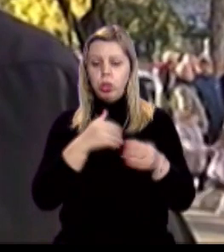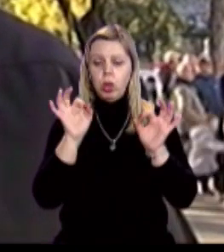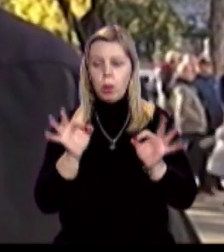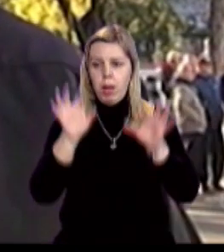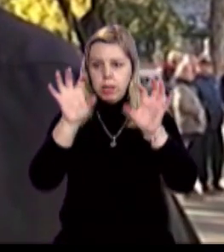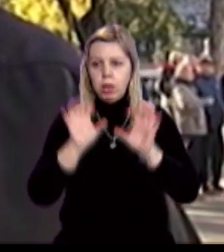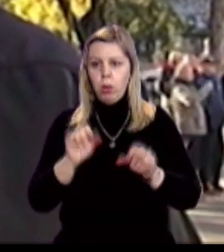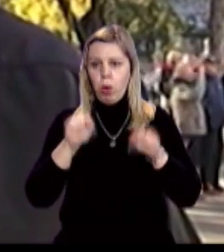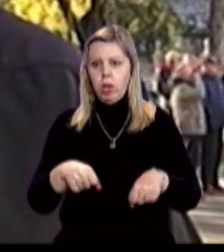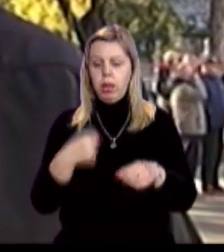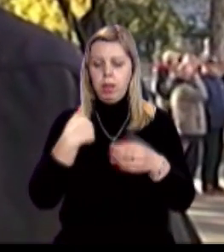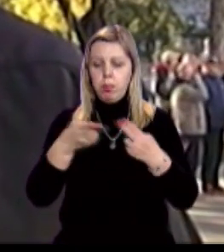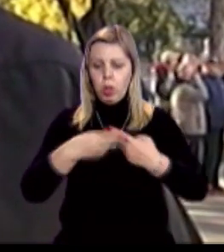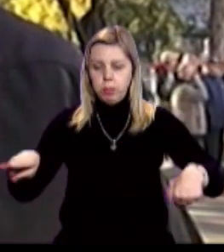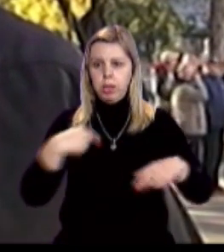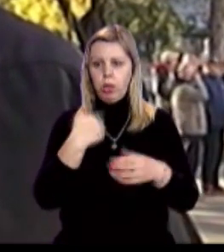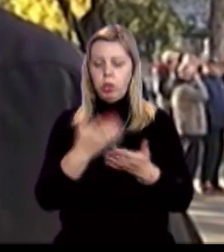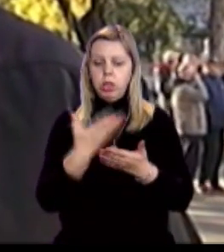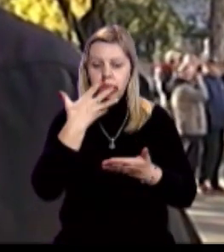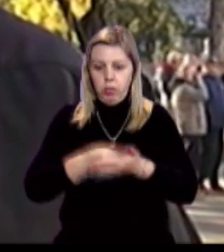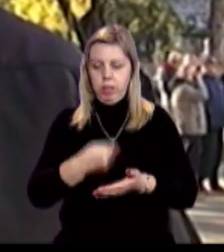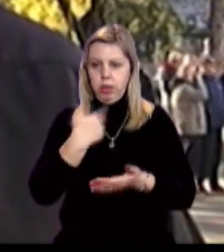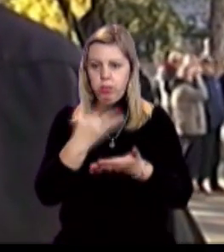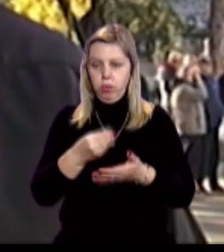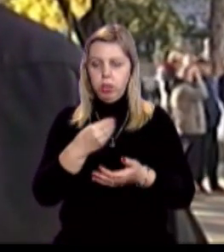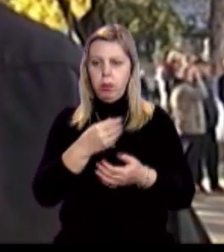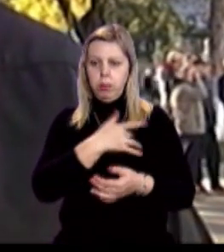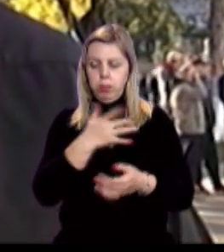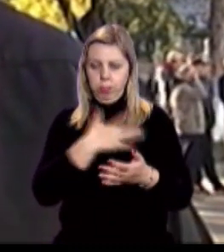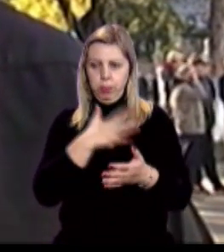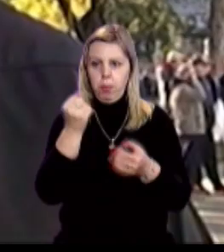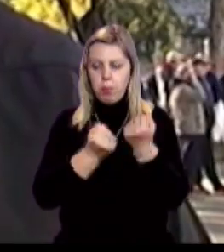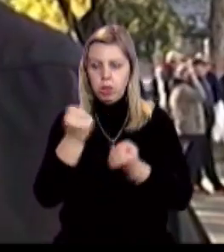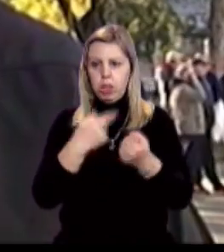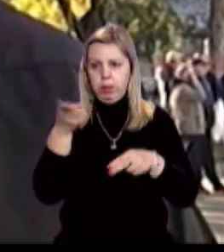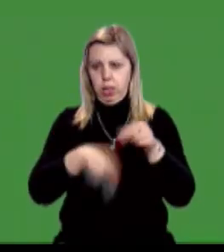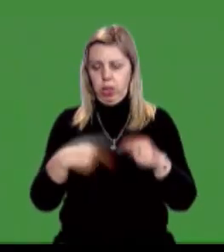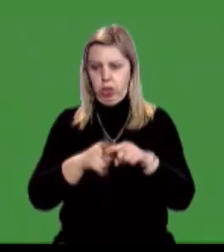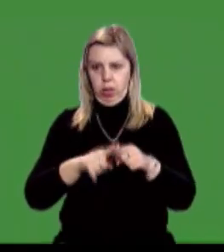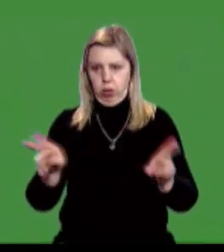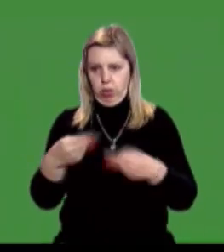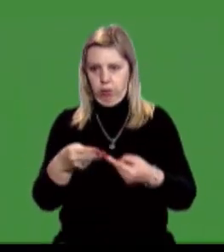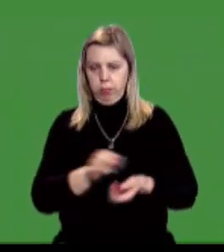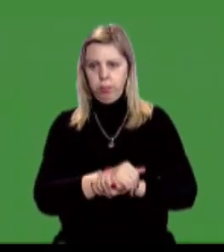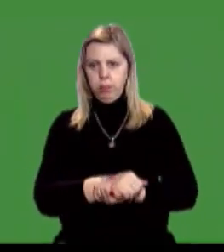закон, для того, щоб ми могли розмитнити, стати власниками своїх автомобілів і, в принципі, закінчити еру євро-номерів.